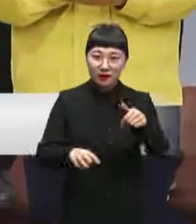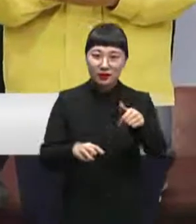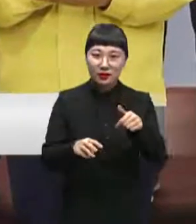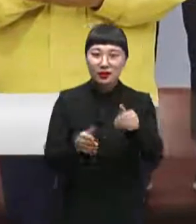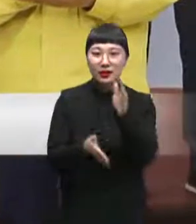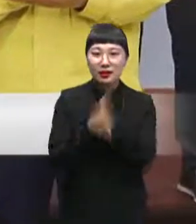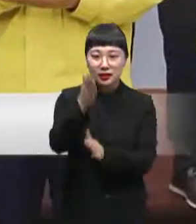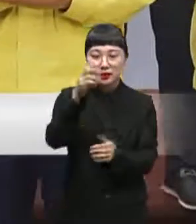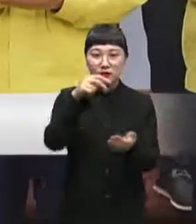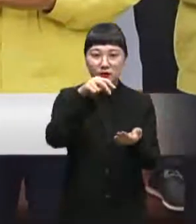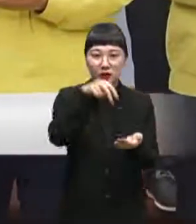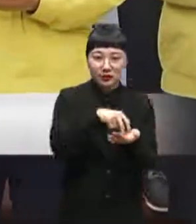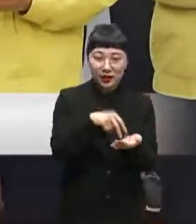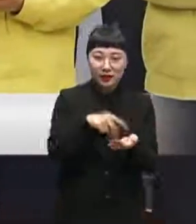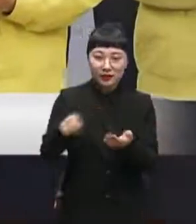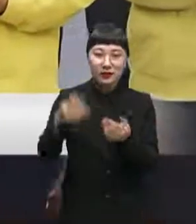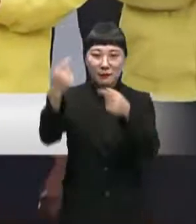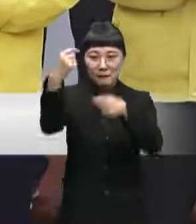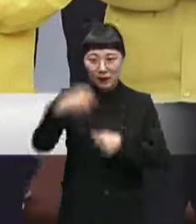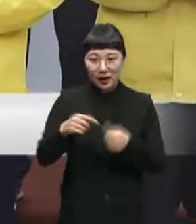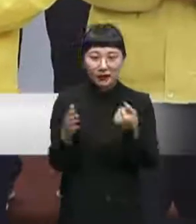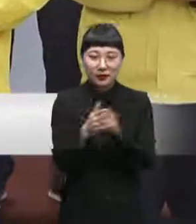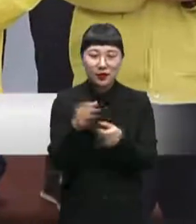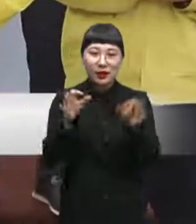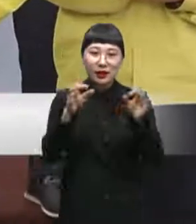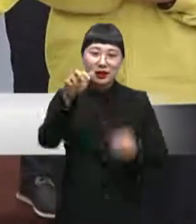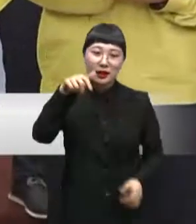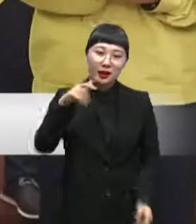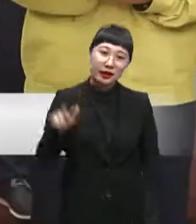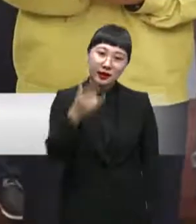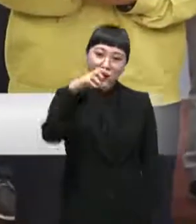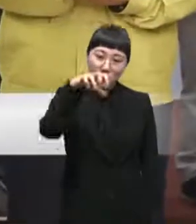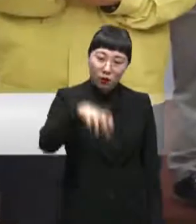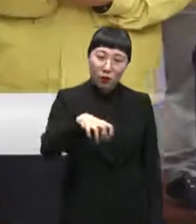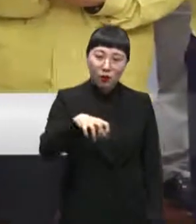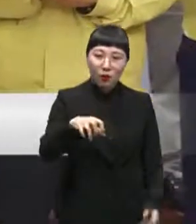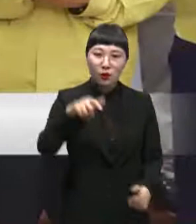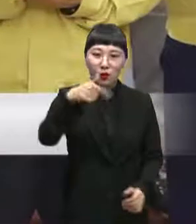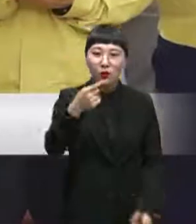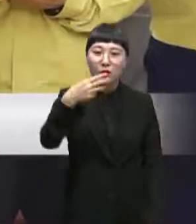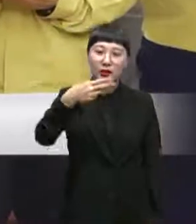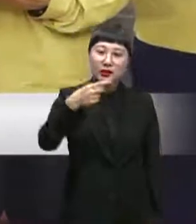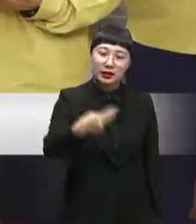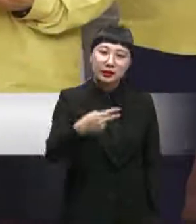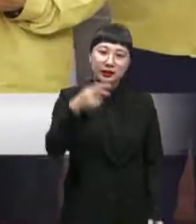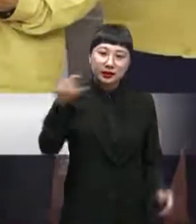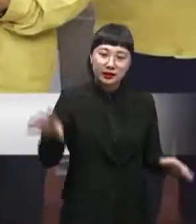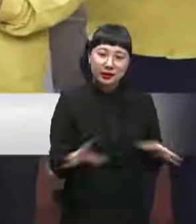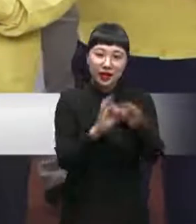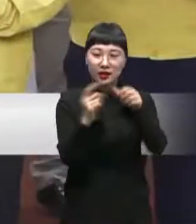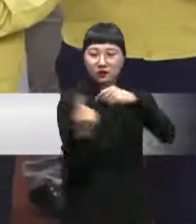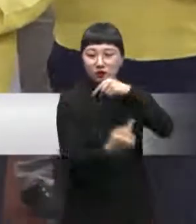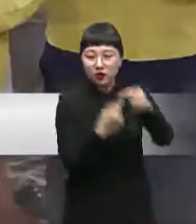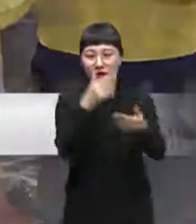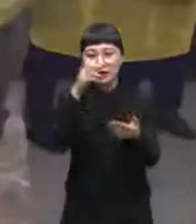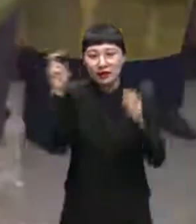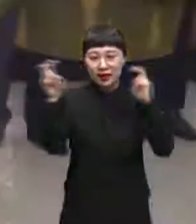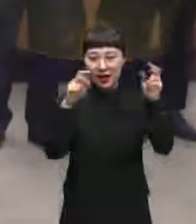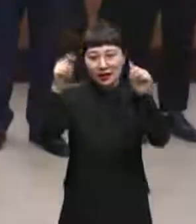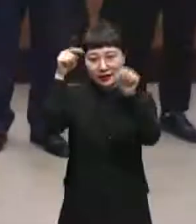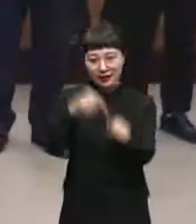받았는데 다음 참여자로 김포 골드라인 운영과 신분당선 운영사인 주식회사 네오트랜스를 지정했습니다.